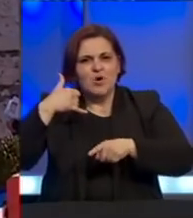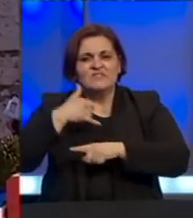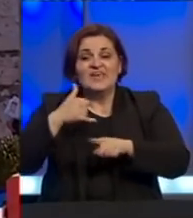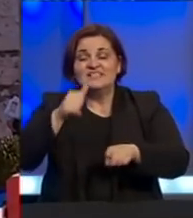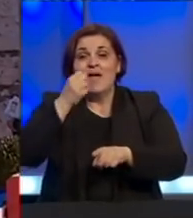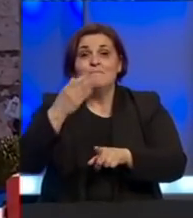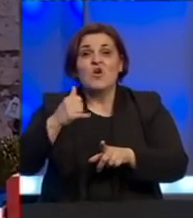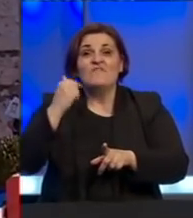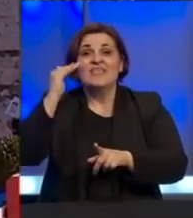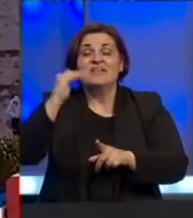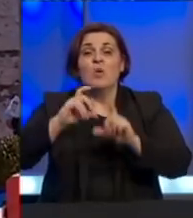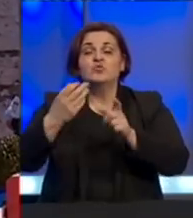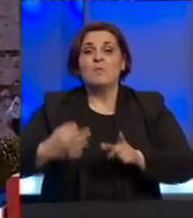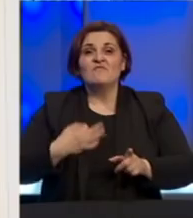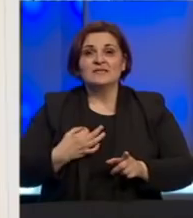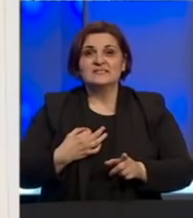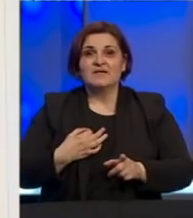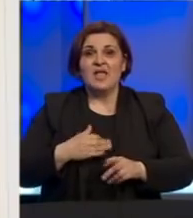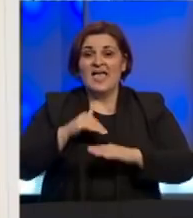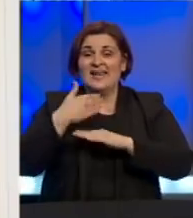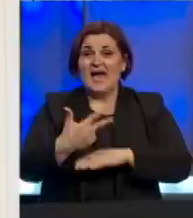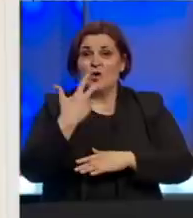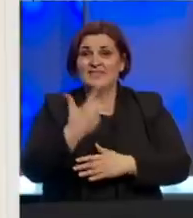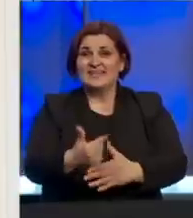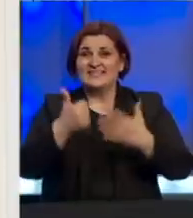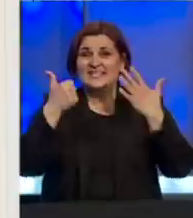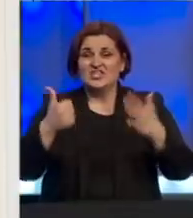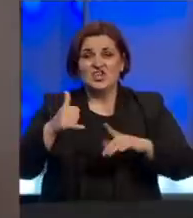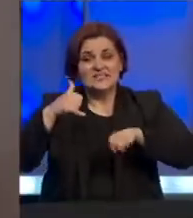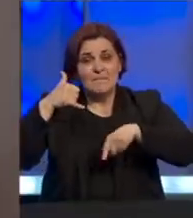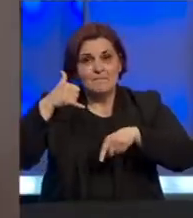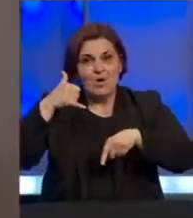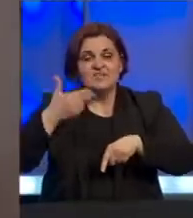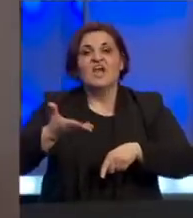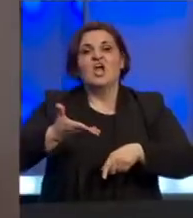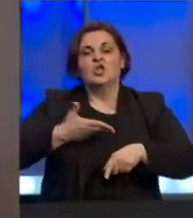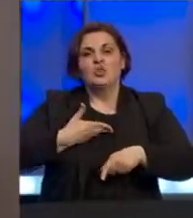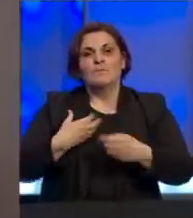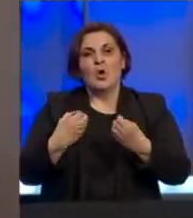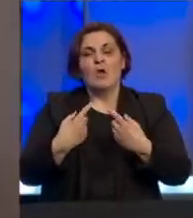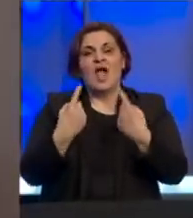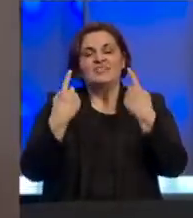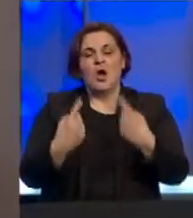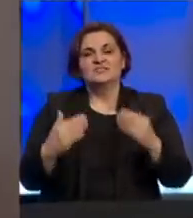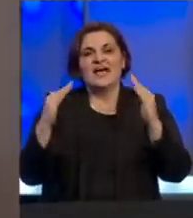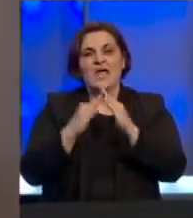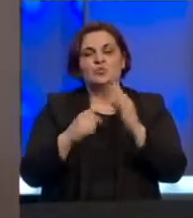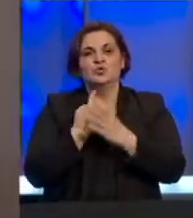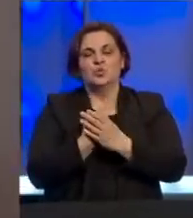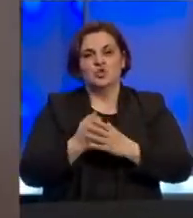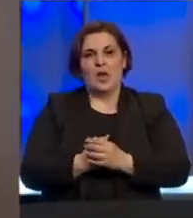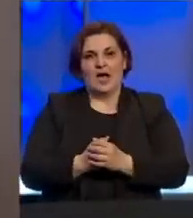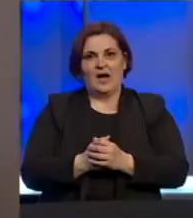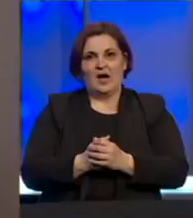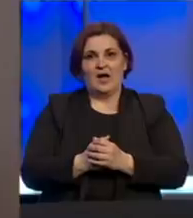dostupne brojeve u domovima zdravlja. Nakon 36 poziva dobio je uputu da ostane kući u izolaciji.